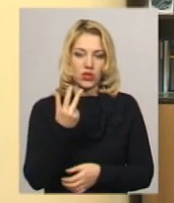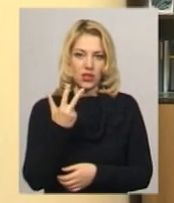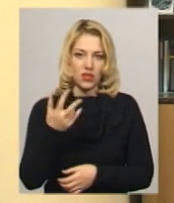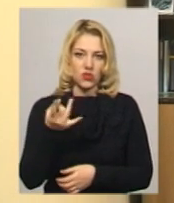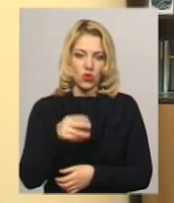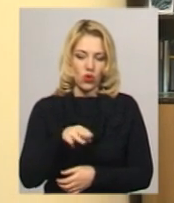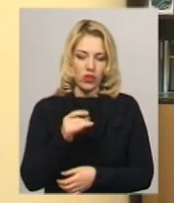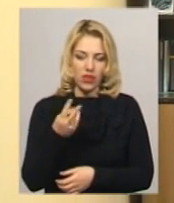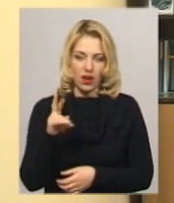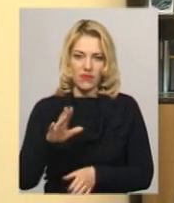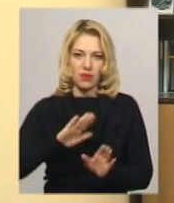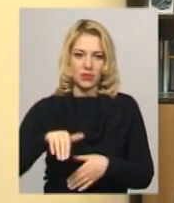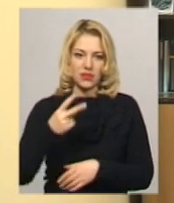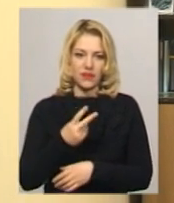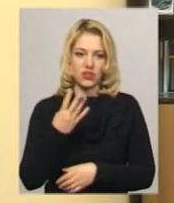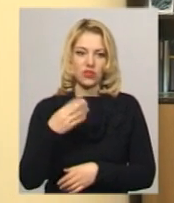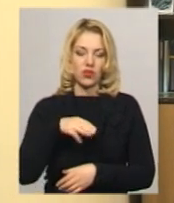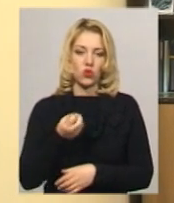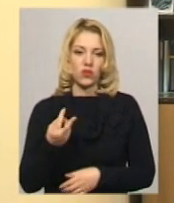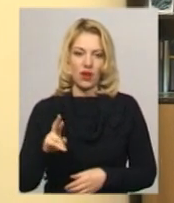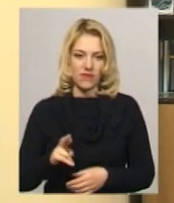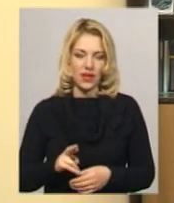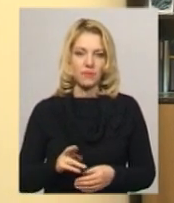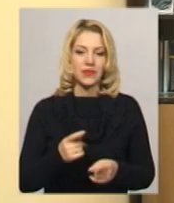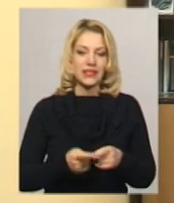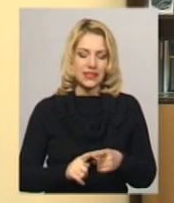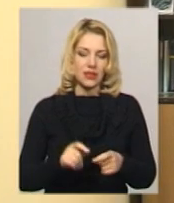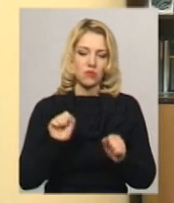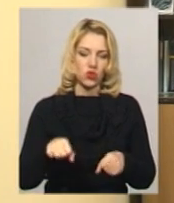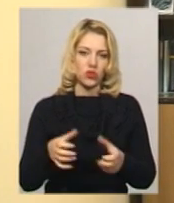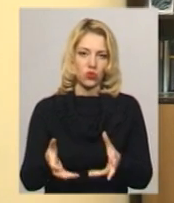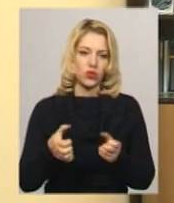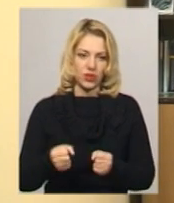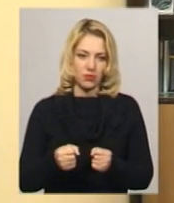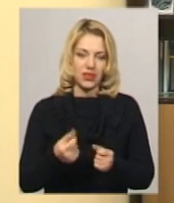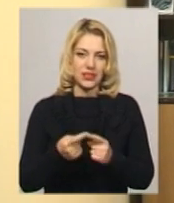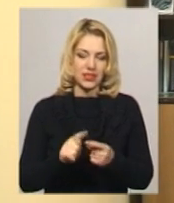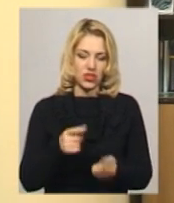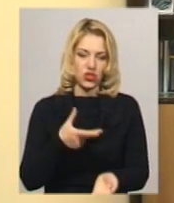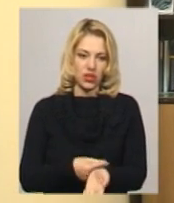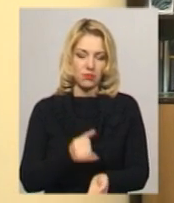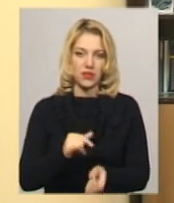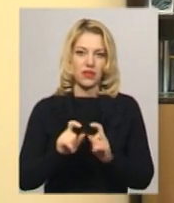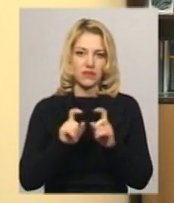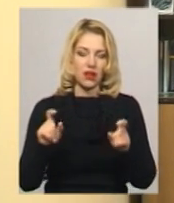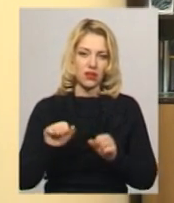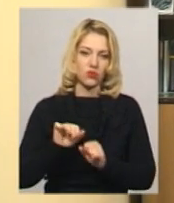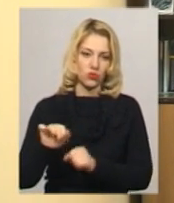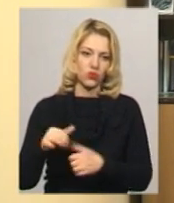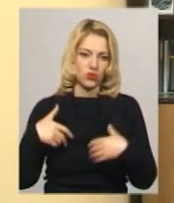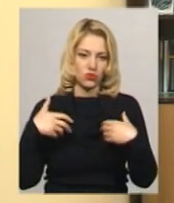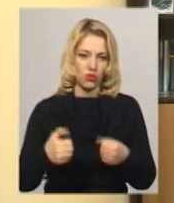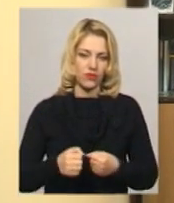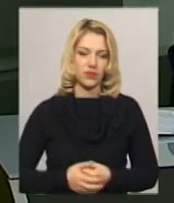травня, після 24 травня – це можна отримати, це щеплення і в закладі охорони здоров